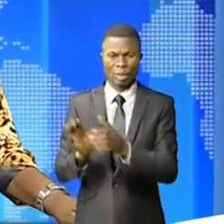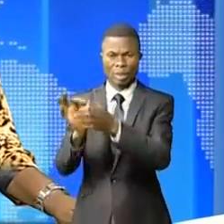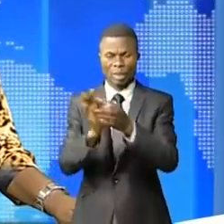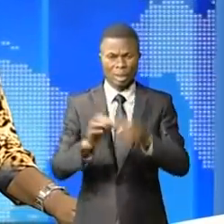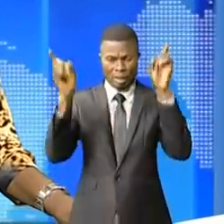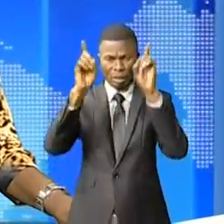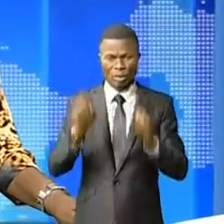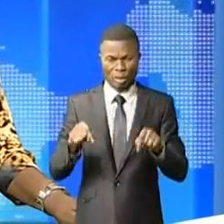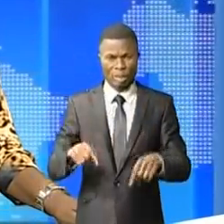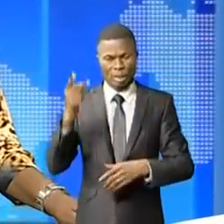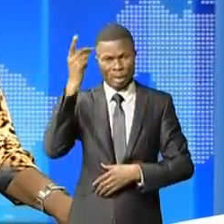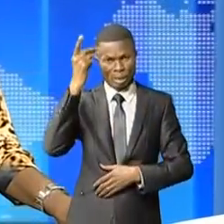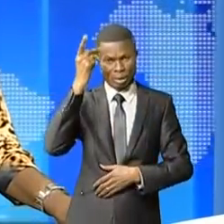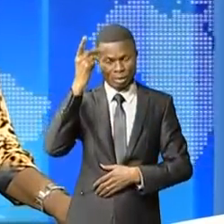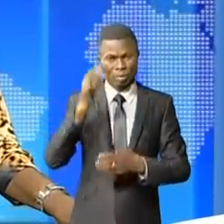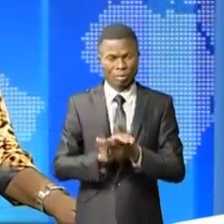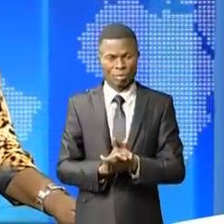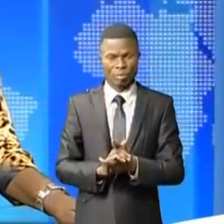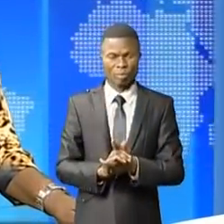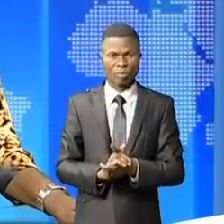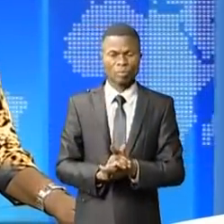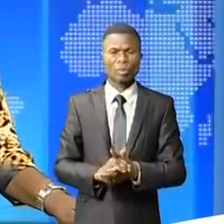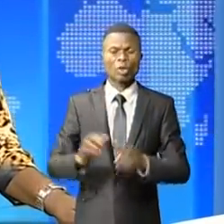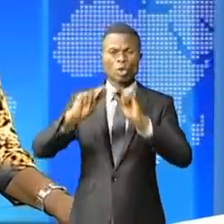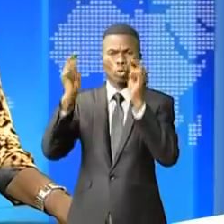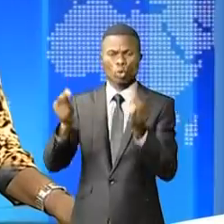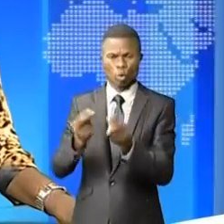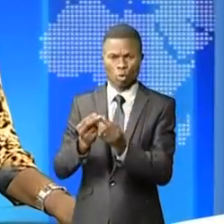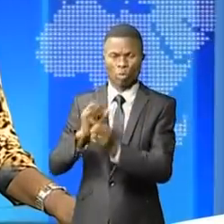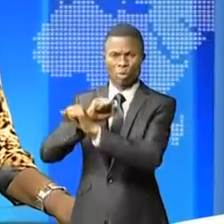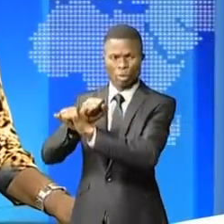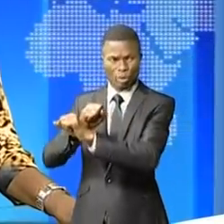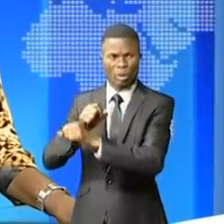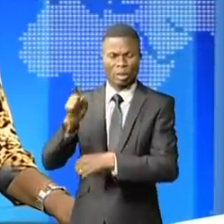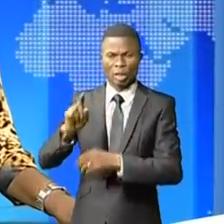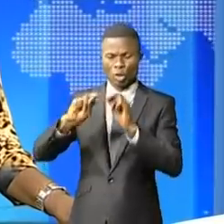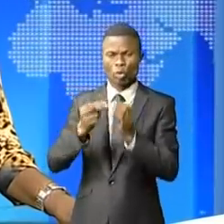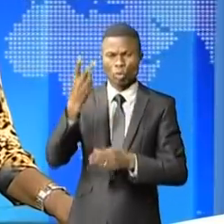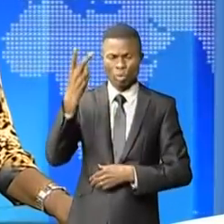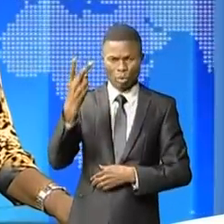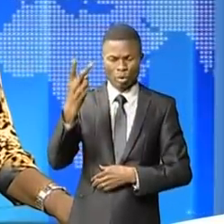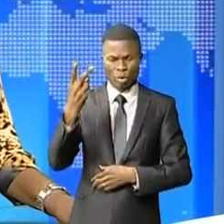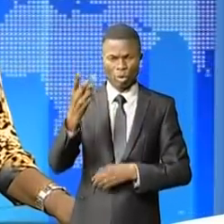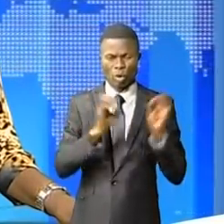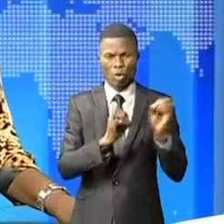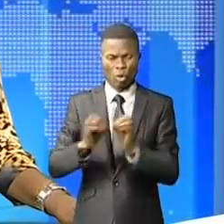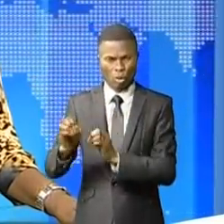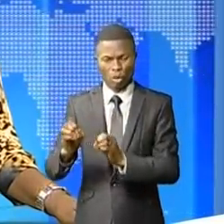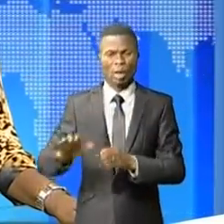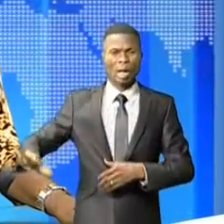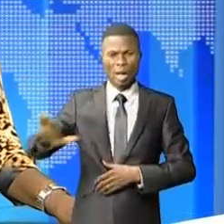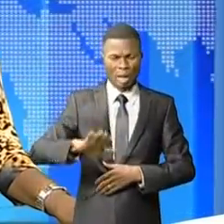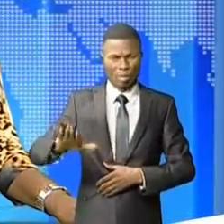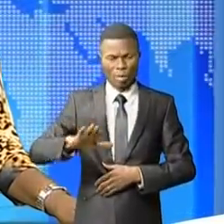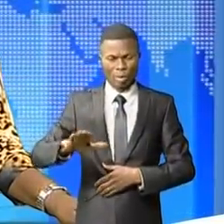afrique ici à Kinshasa, la générale de syndicats GS, filiale de l'UAC, préside au niveau national